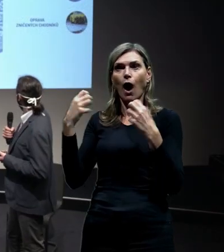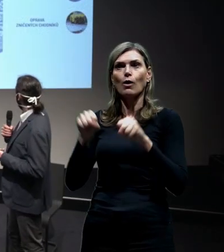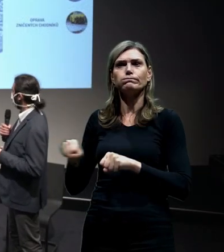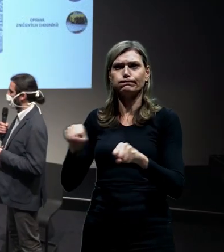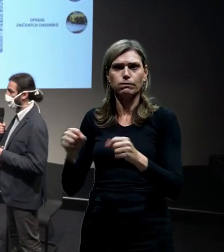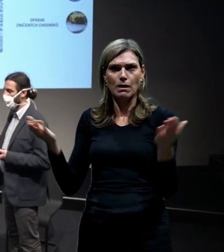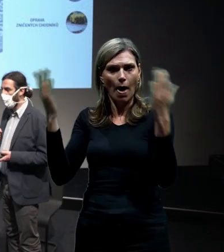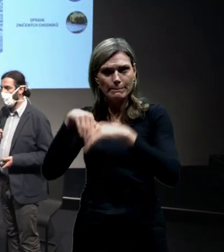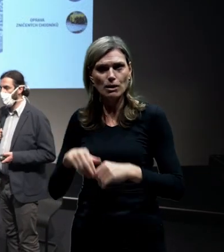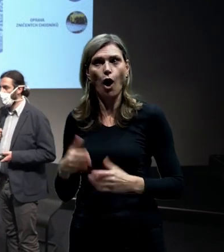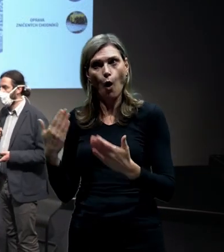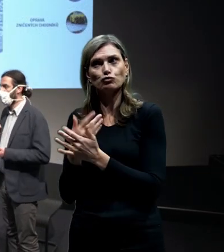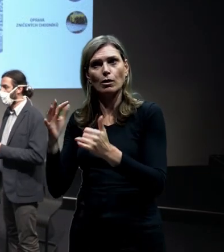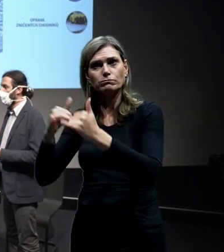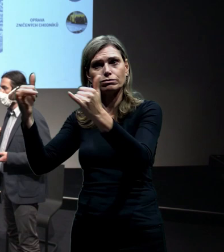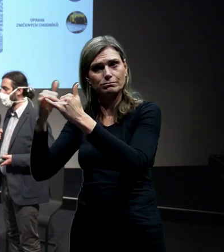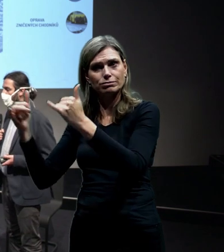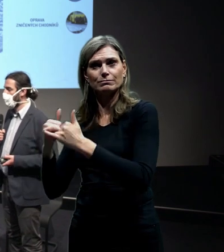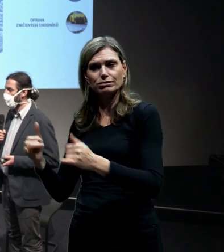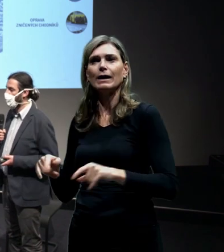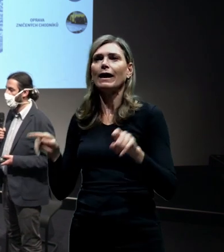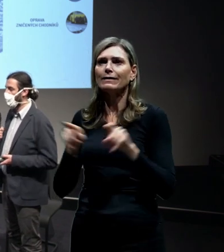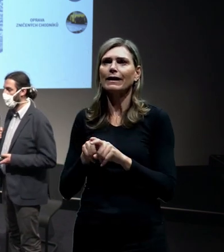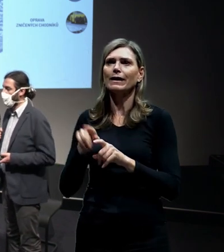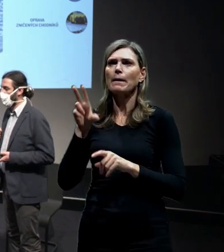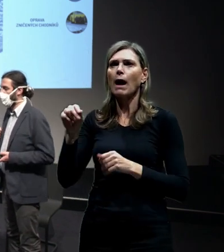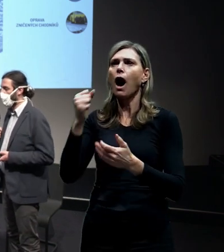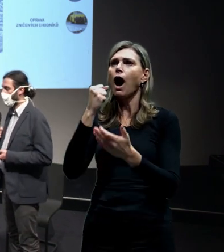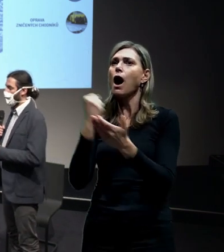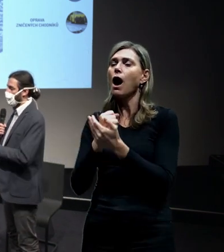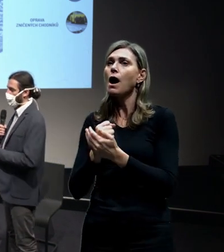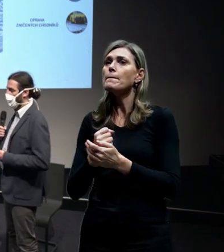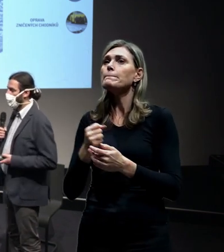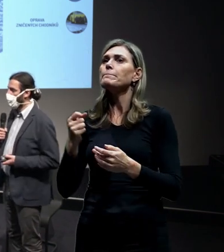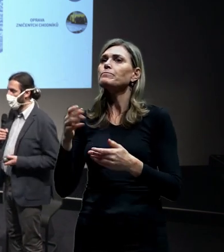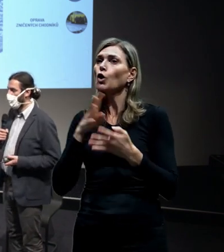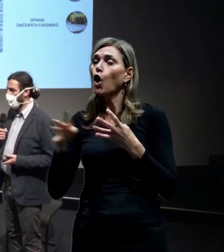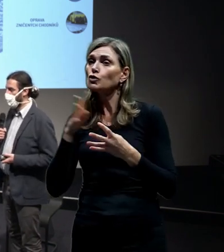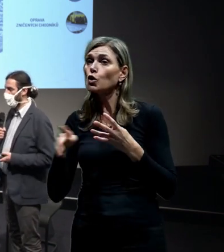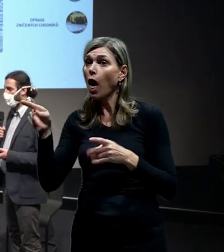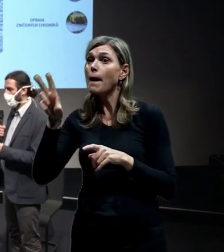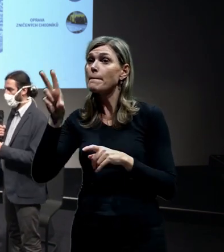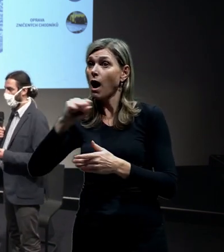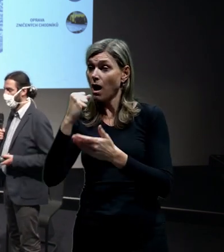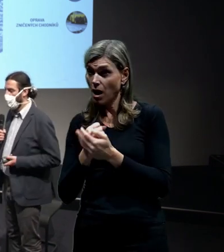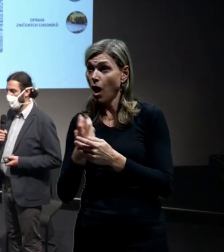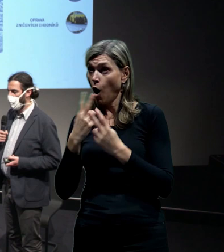kontroly vozidel, zda spluňují, zda mají výjimky pro to, aby mohli vjet do